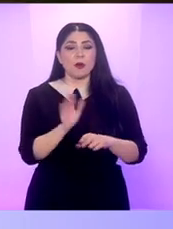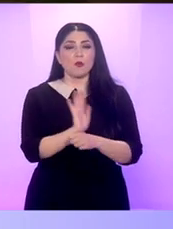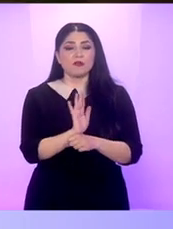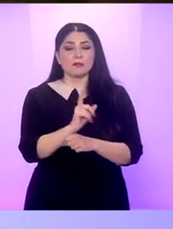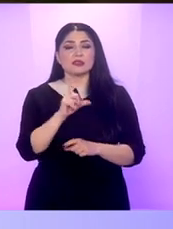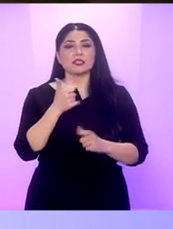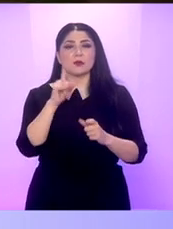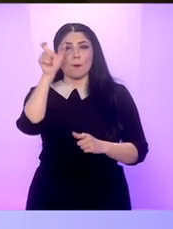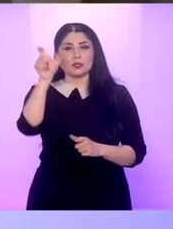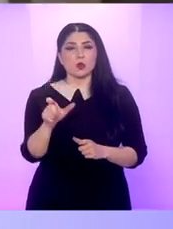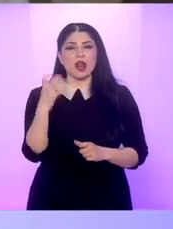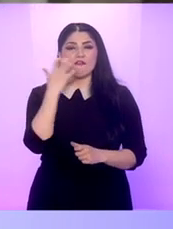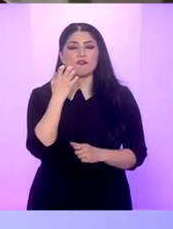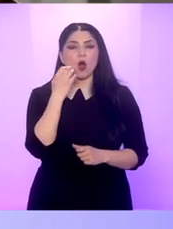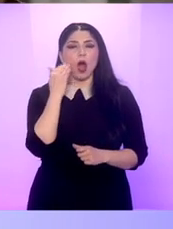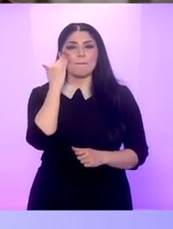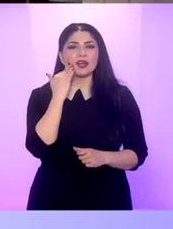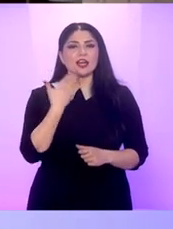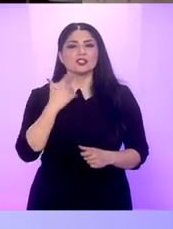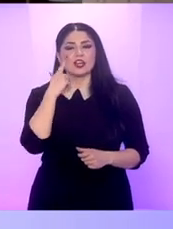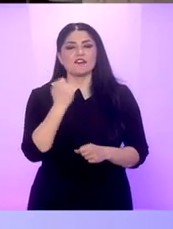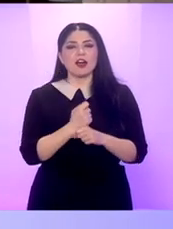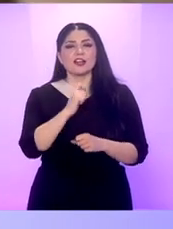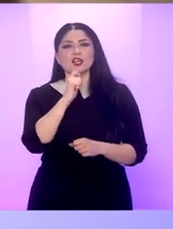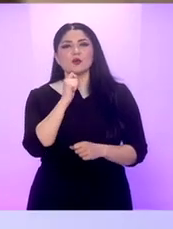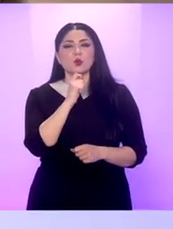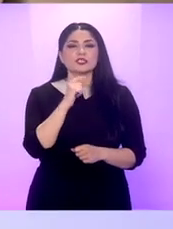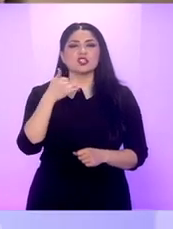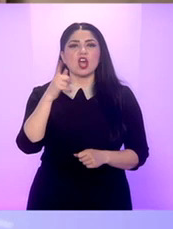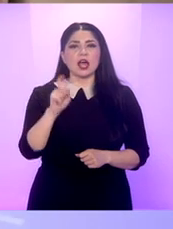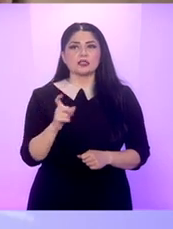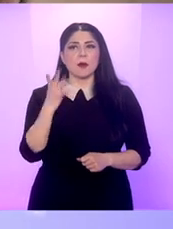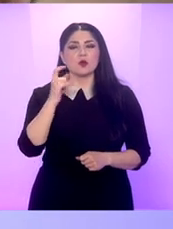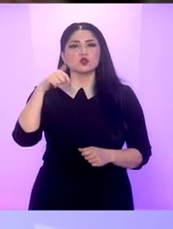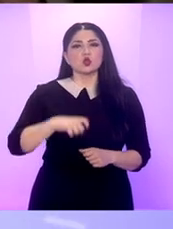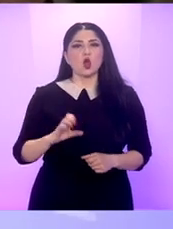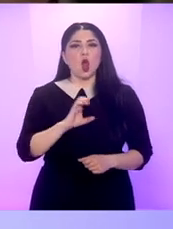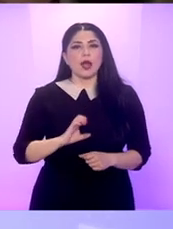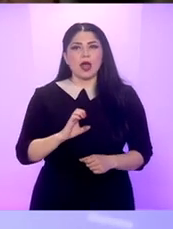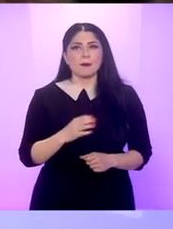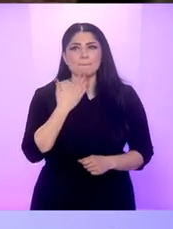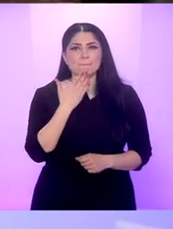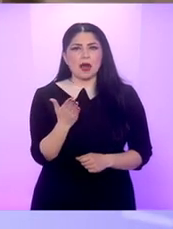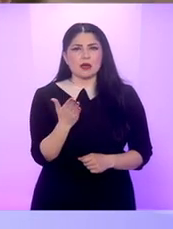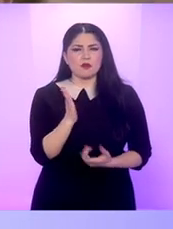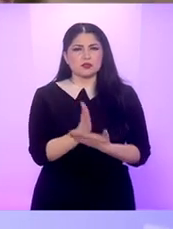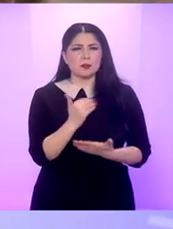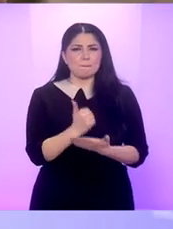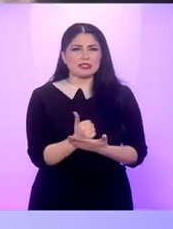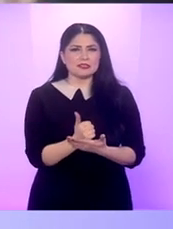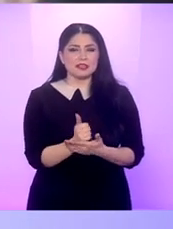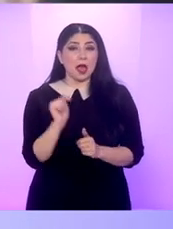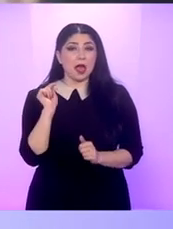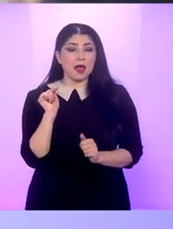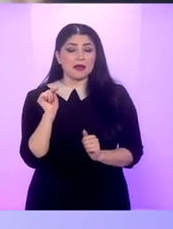care încearcă să cânte jazz dacă ne uităm peste rol secundar O sud-coreancă lucrurile par să se împărțit cumva